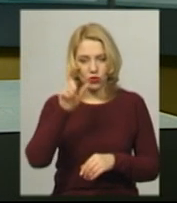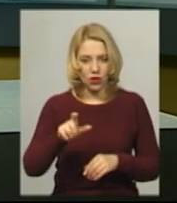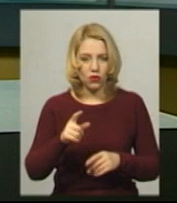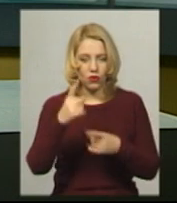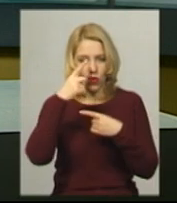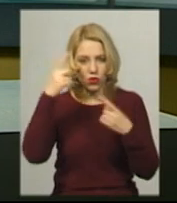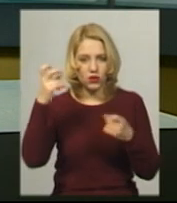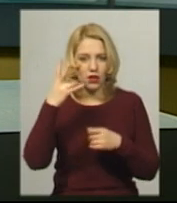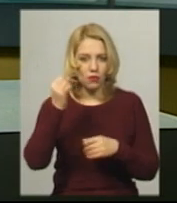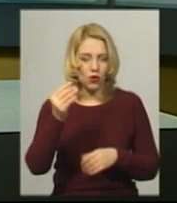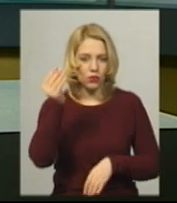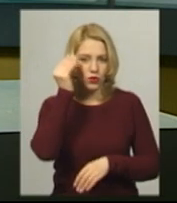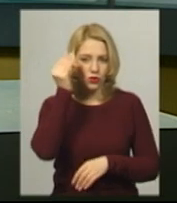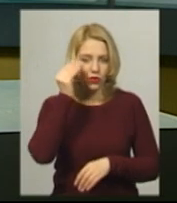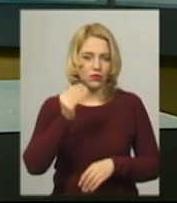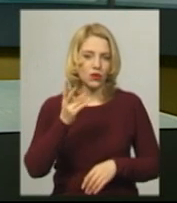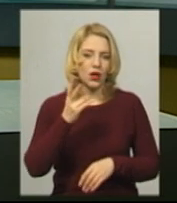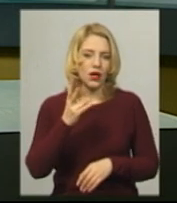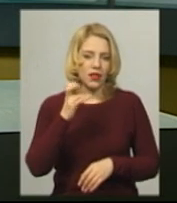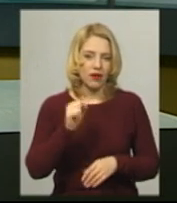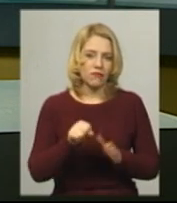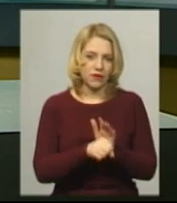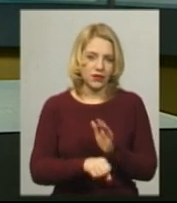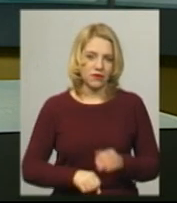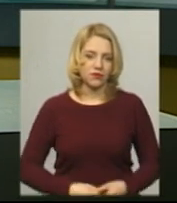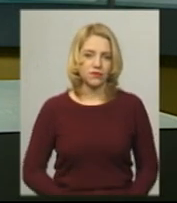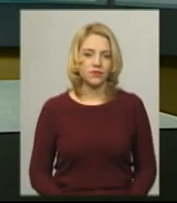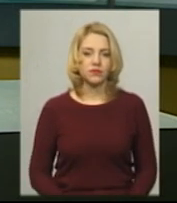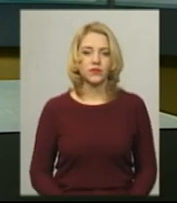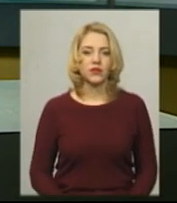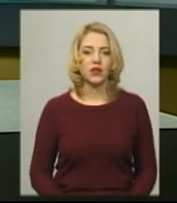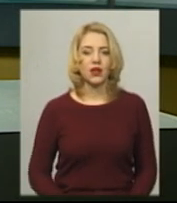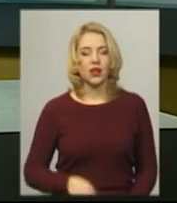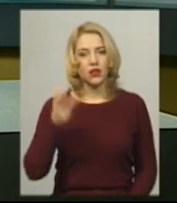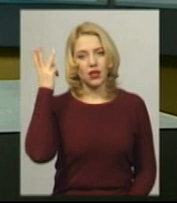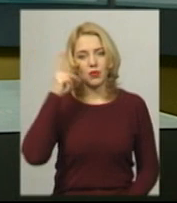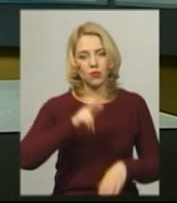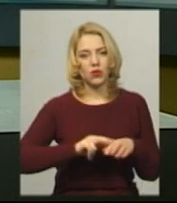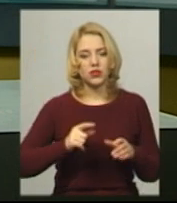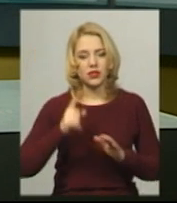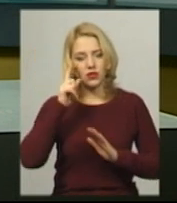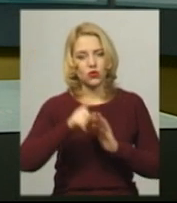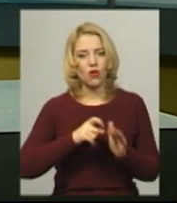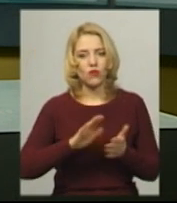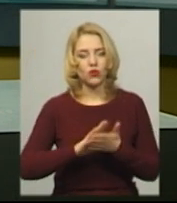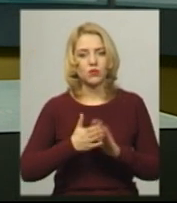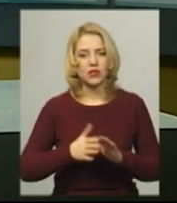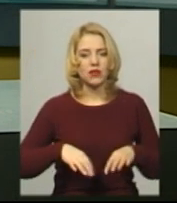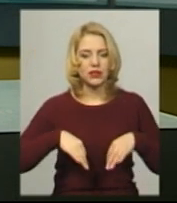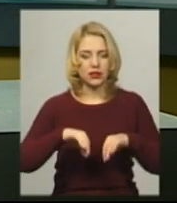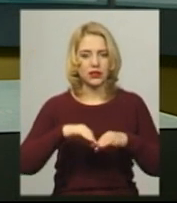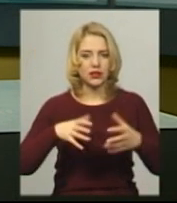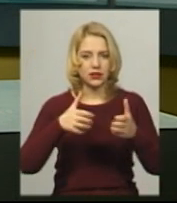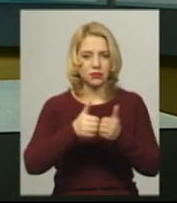вчиненні злочину. Обирається запобіжний захід. На Хмельниччині поліцейські з'ясовують обставини дорожньо-транспортної